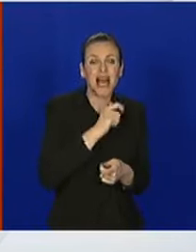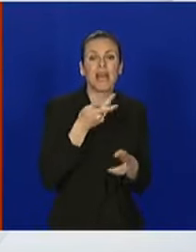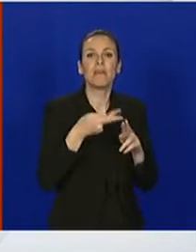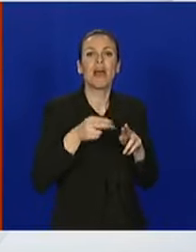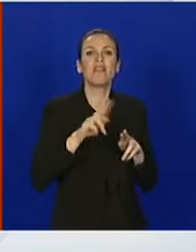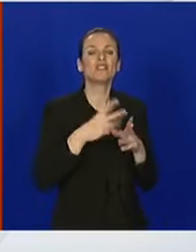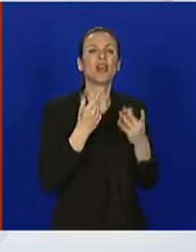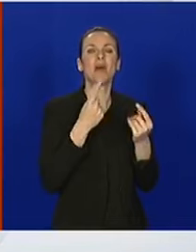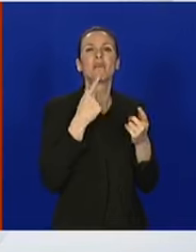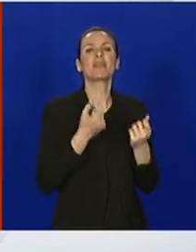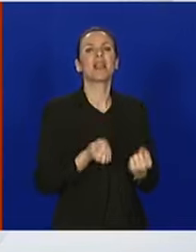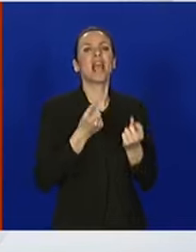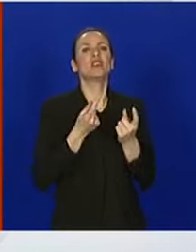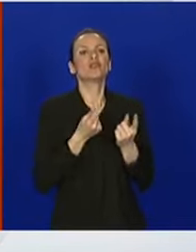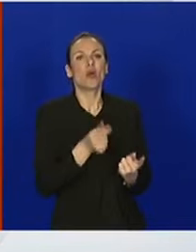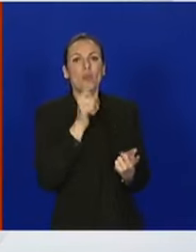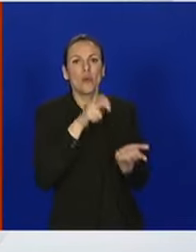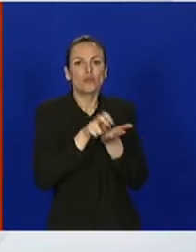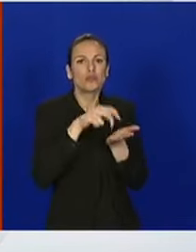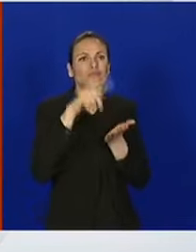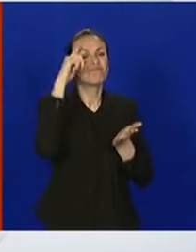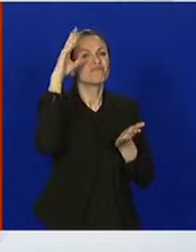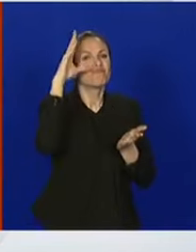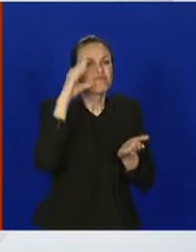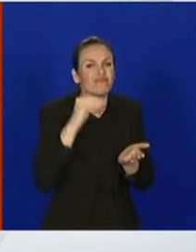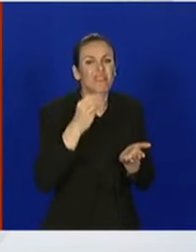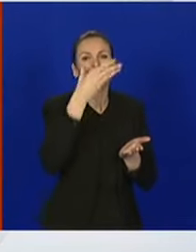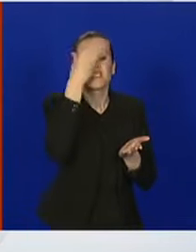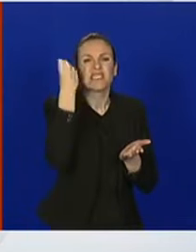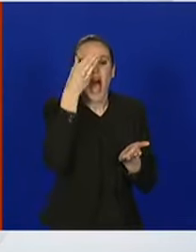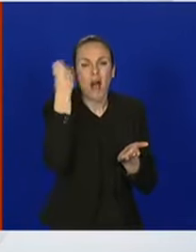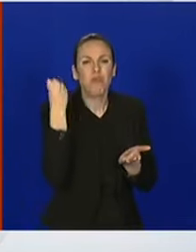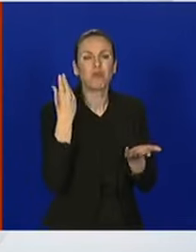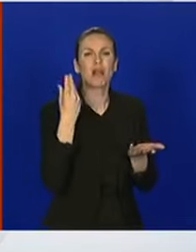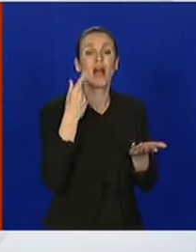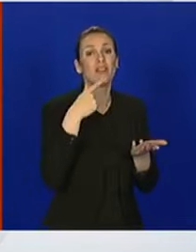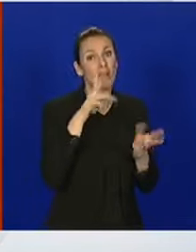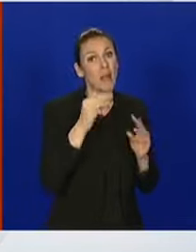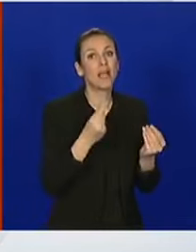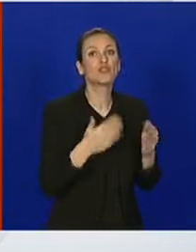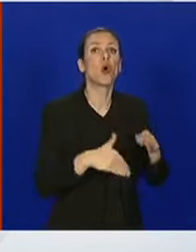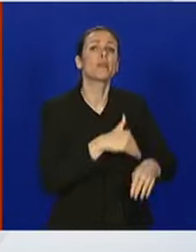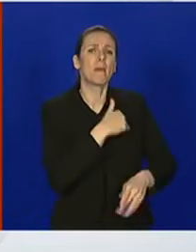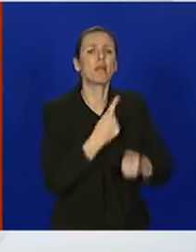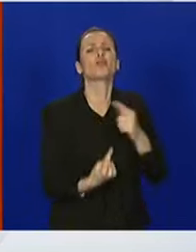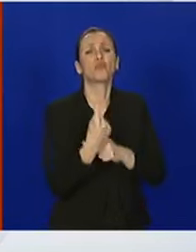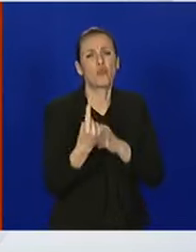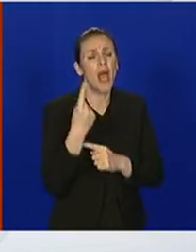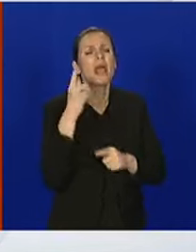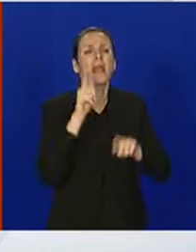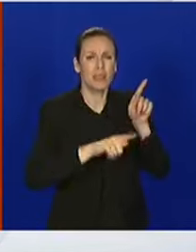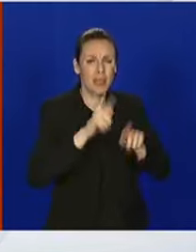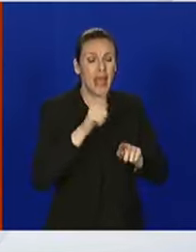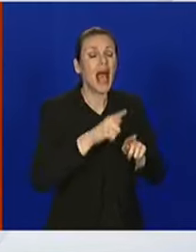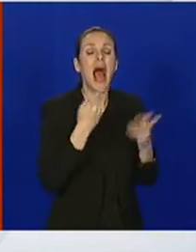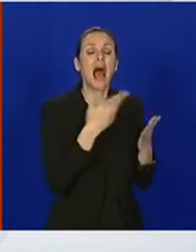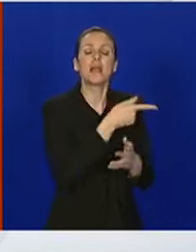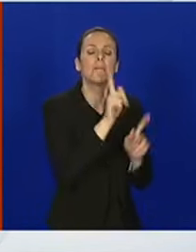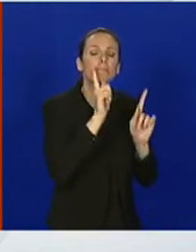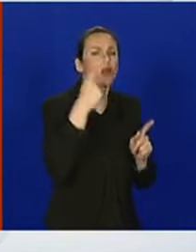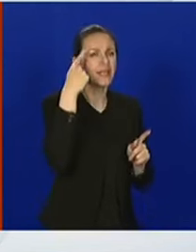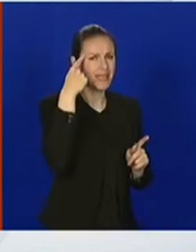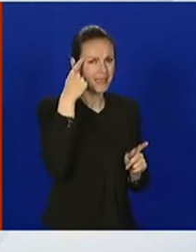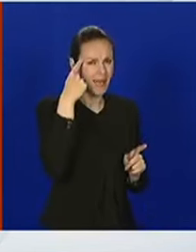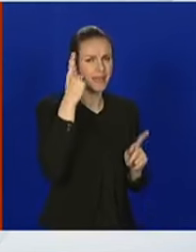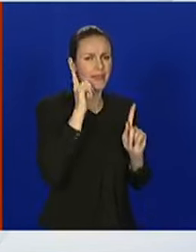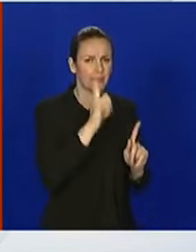nepokredni, teško bolesni, dementni i vrlo često imaju određene temperature. Ono što je potrebno znati, trenutak